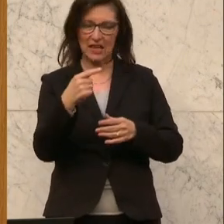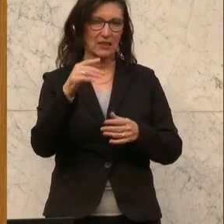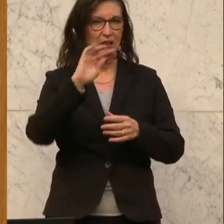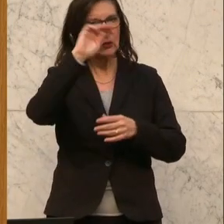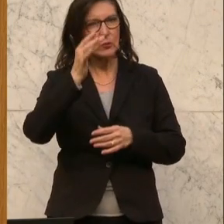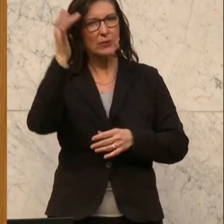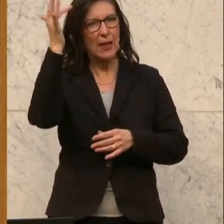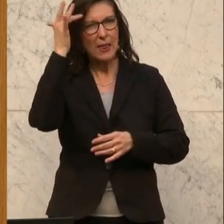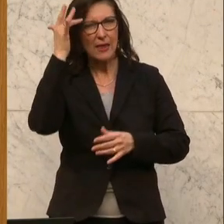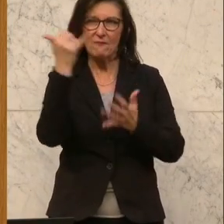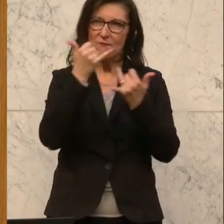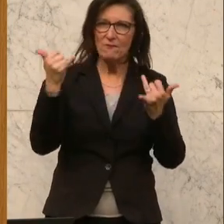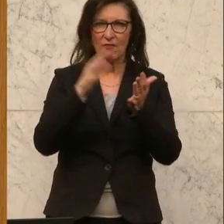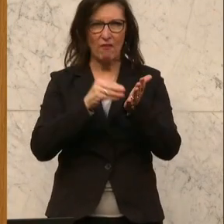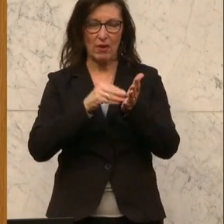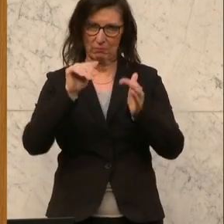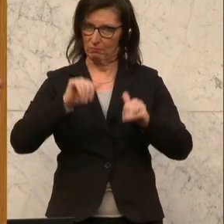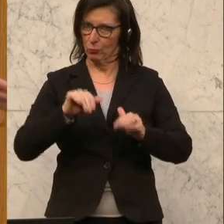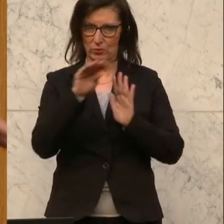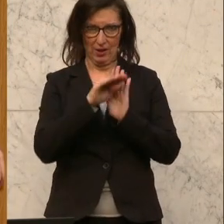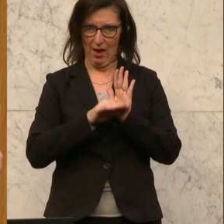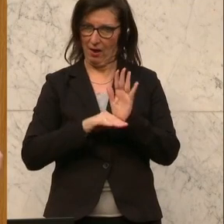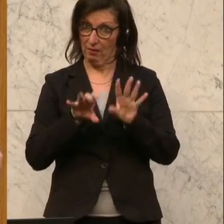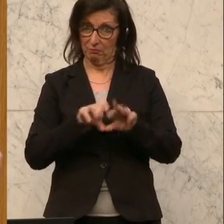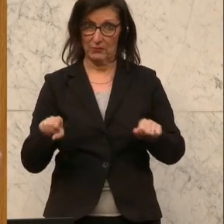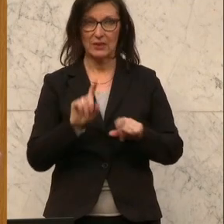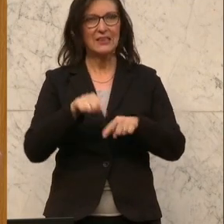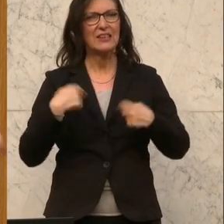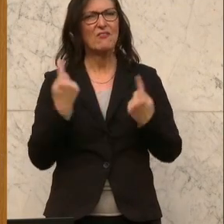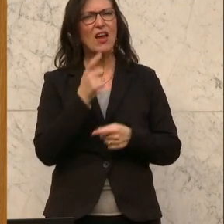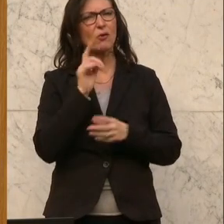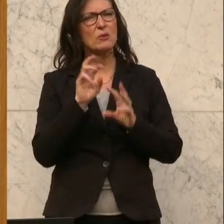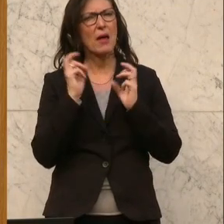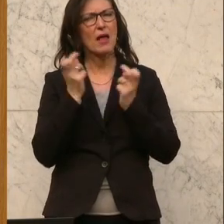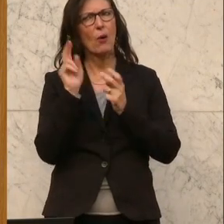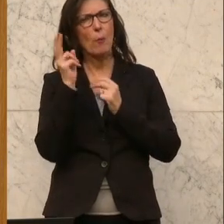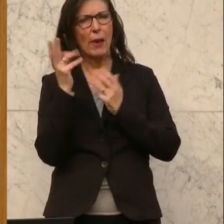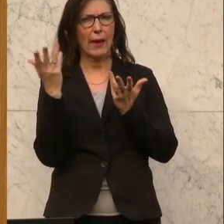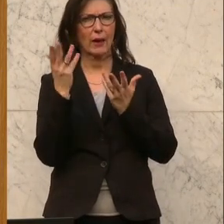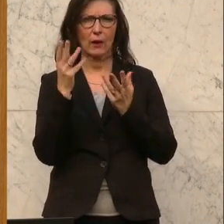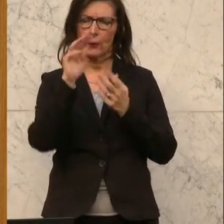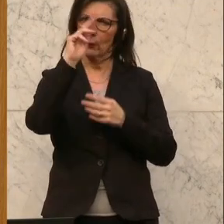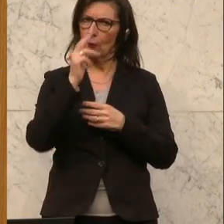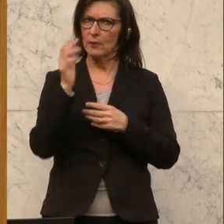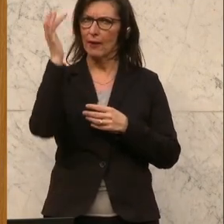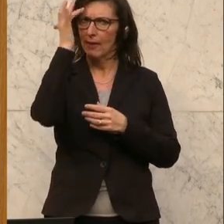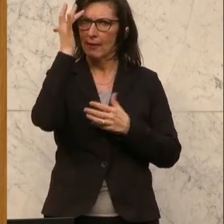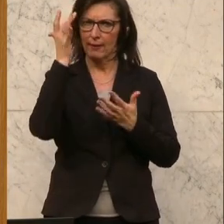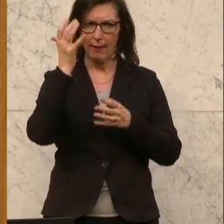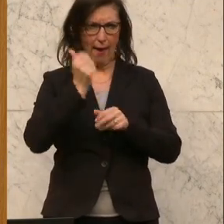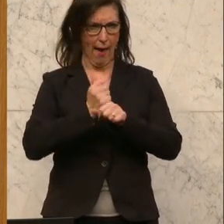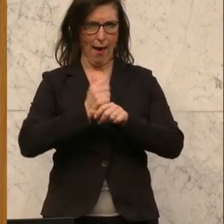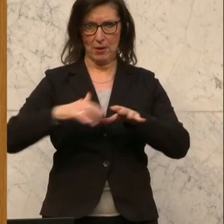Intelligenz. Und die Frage, die wir uns im Konsumentenschutzausschuss stellen, die ist, wie verändert denn künstliche Intelligenz unsere Arbeitswelt?